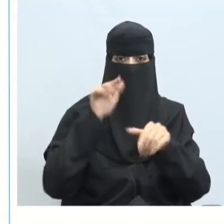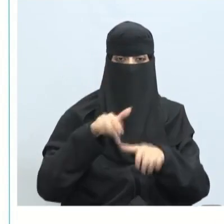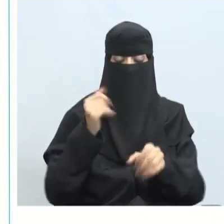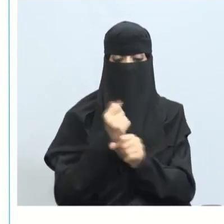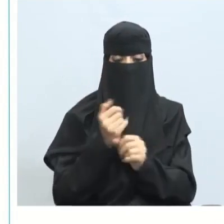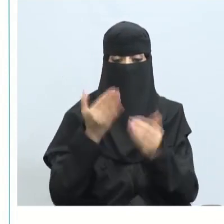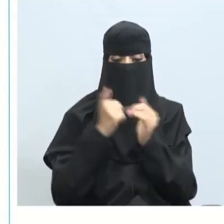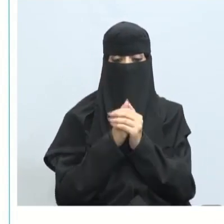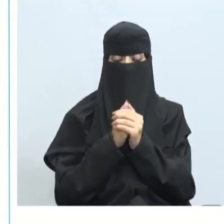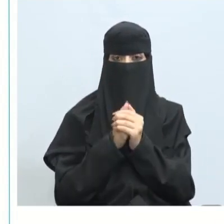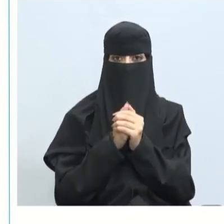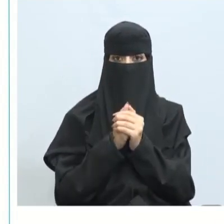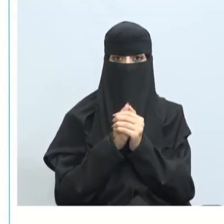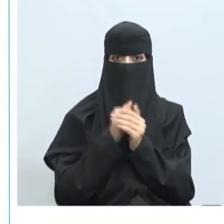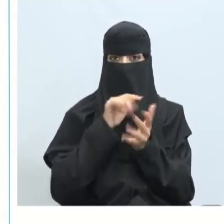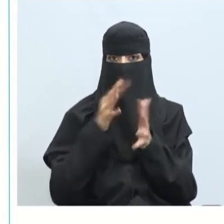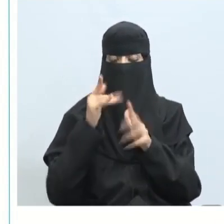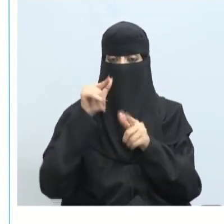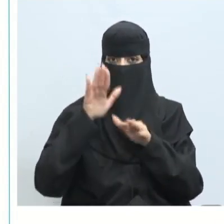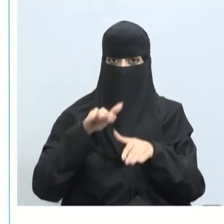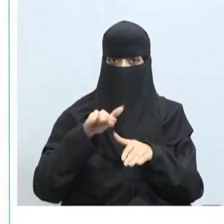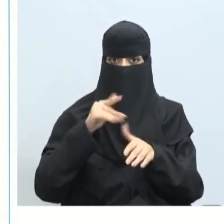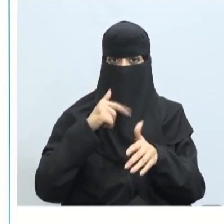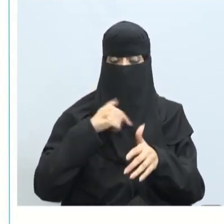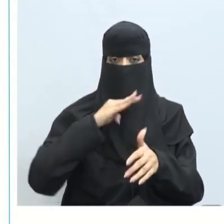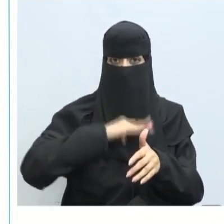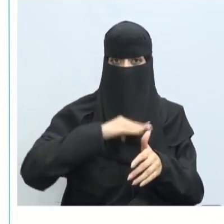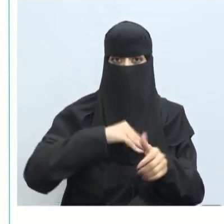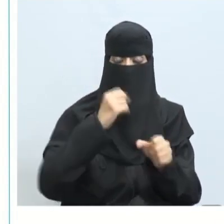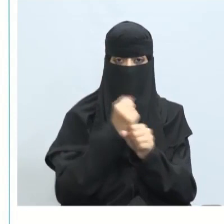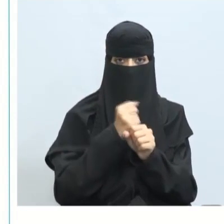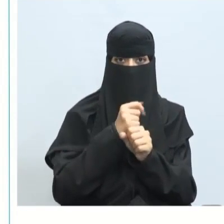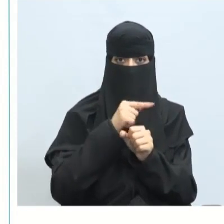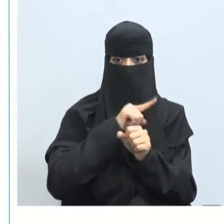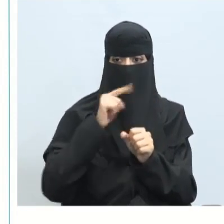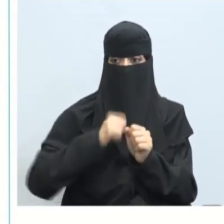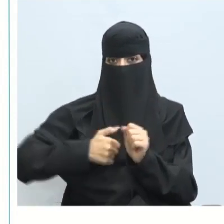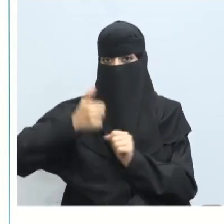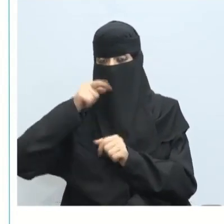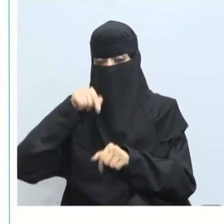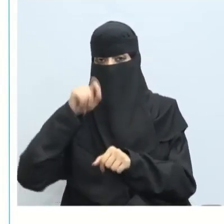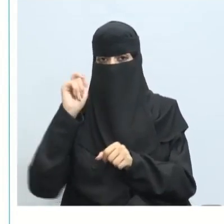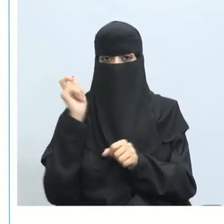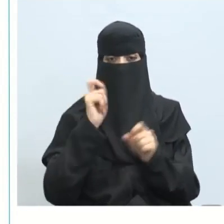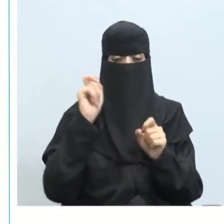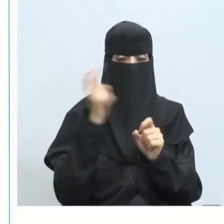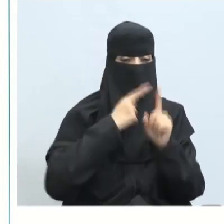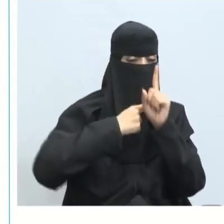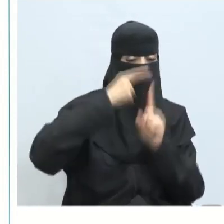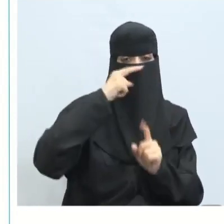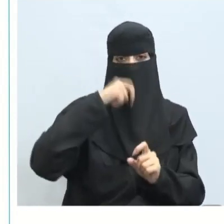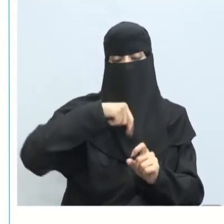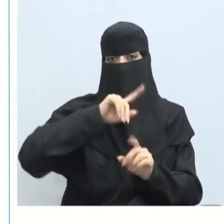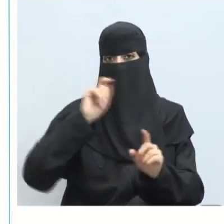أيضا قد تتسبب حينما يشعر أنه غير منجز يكون سريعا فعال يغضب